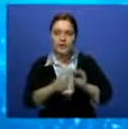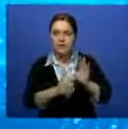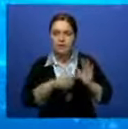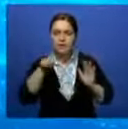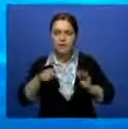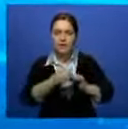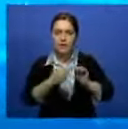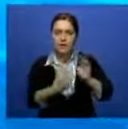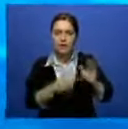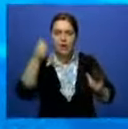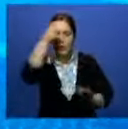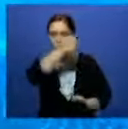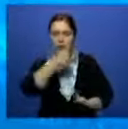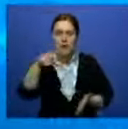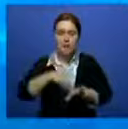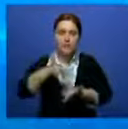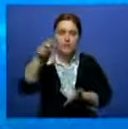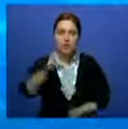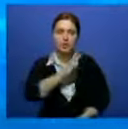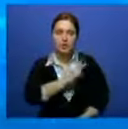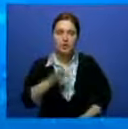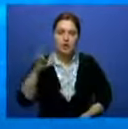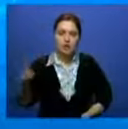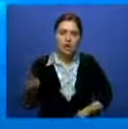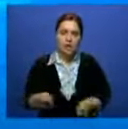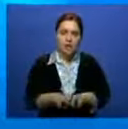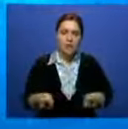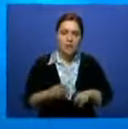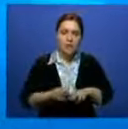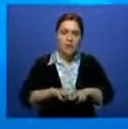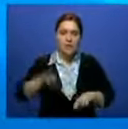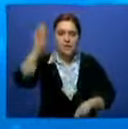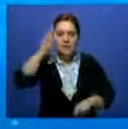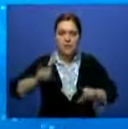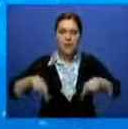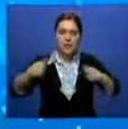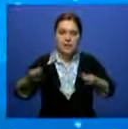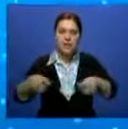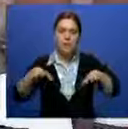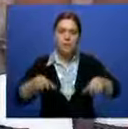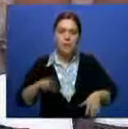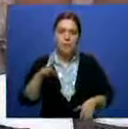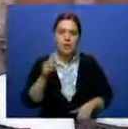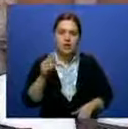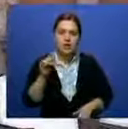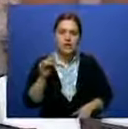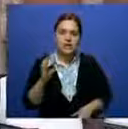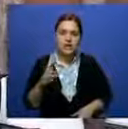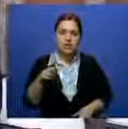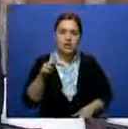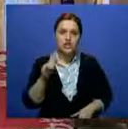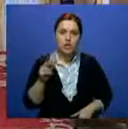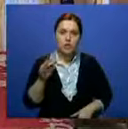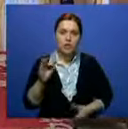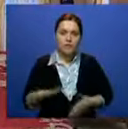-2018 годы. Соответствующее письмо Нурсултана Назарбаева руководство этой страны передал председатель Мажелиса Кабибулла Джакупов в ходе